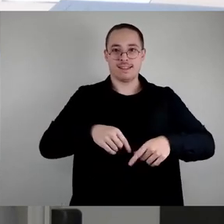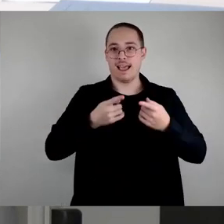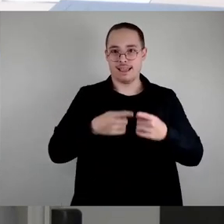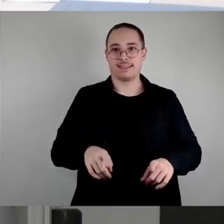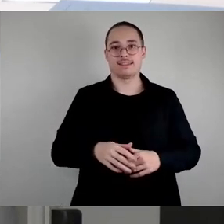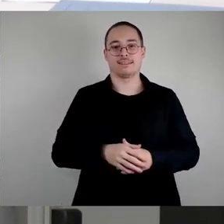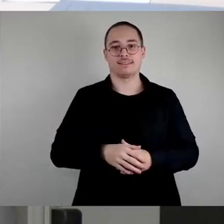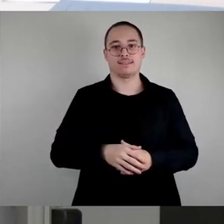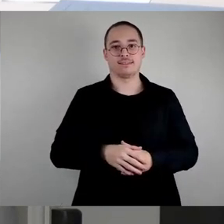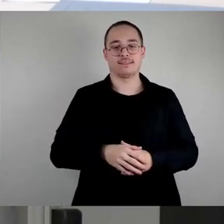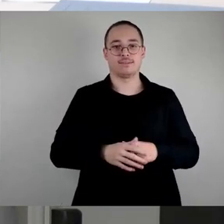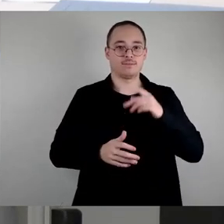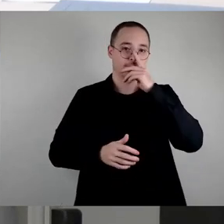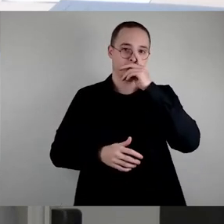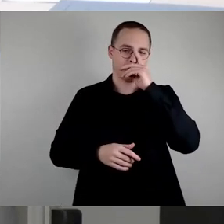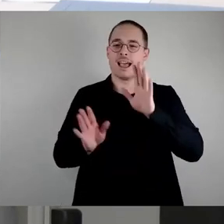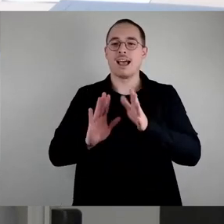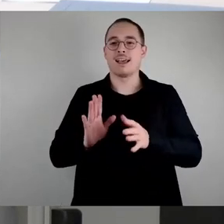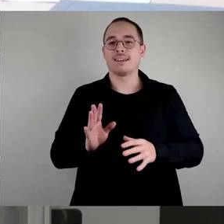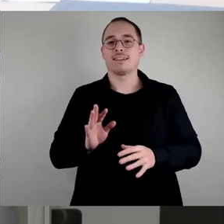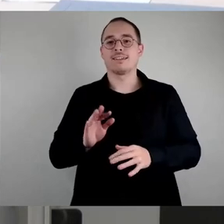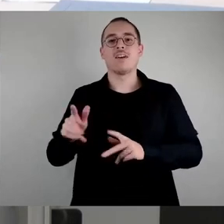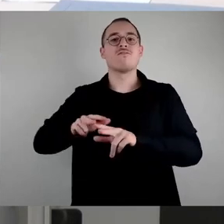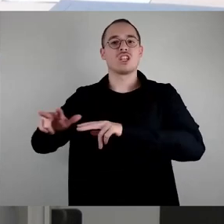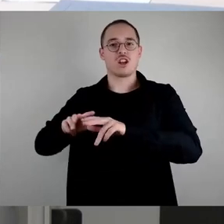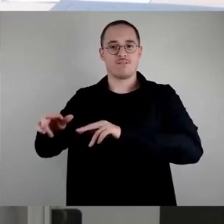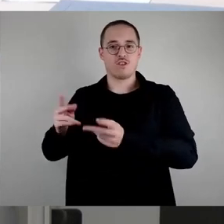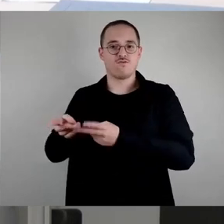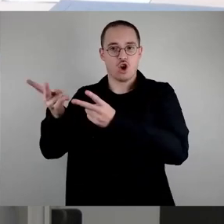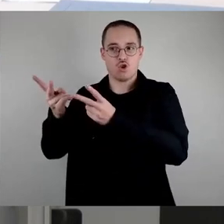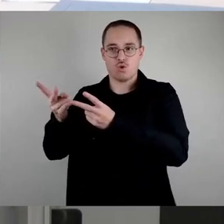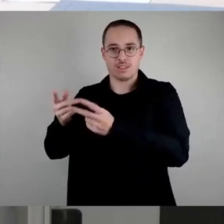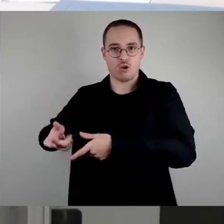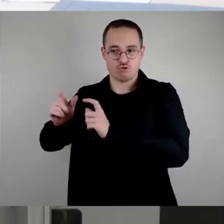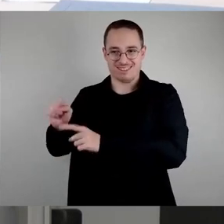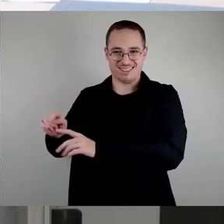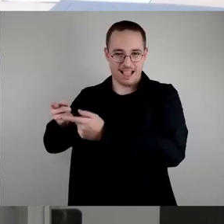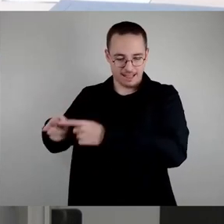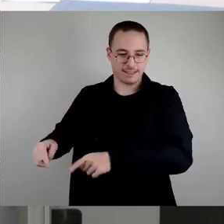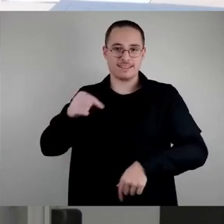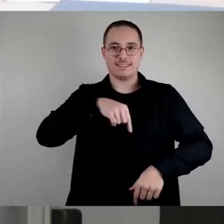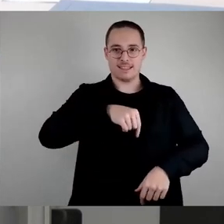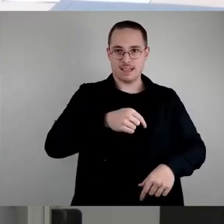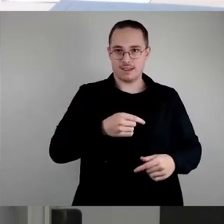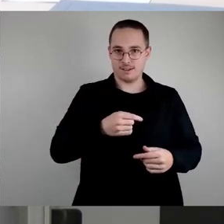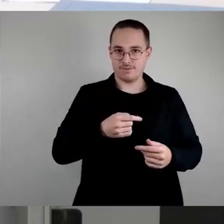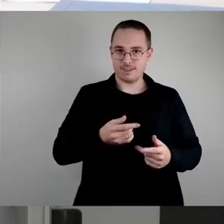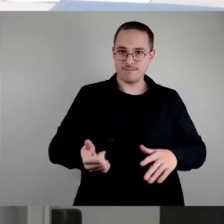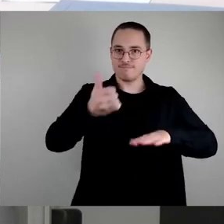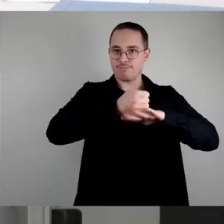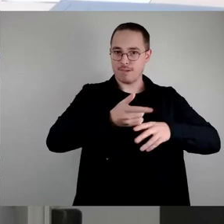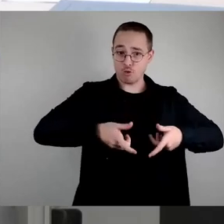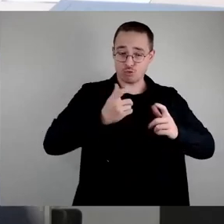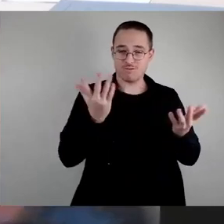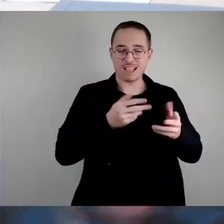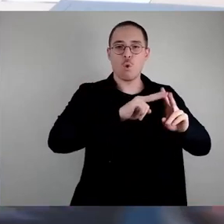das eben auch die Prüfung einer Verpackungssteuer beinhaltet, kann man guten Herzens zustimmen. Und darum würde ich Sie jetzt bitten. Vielen